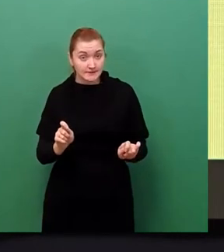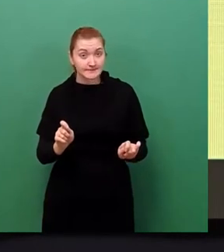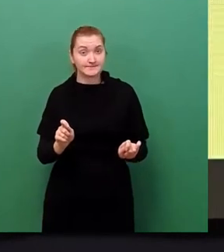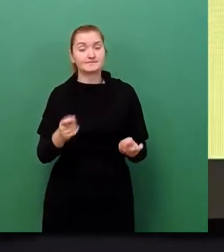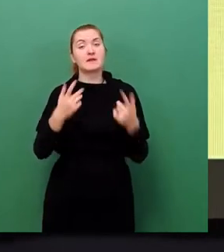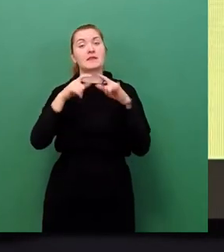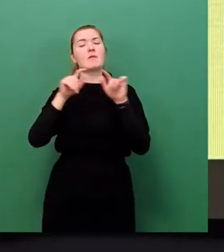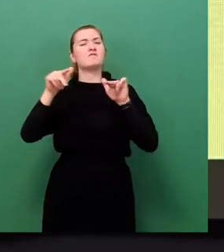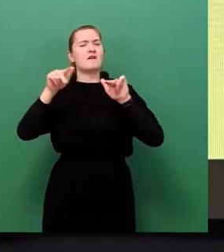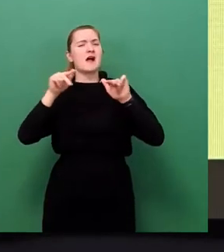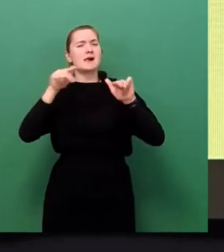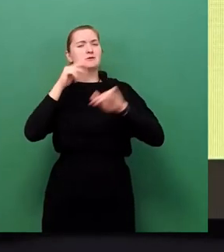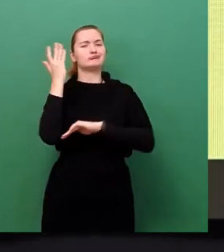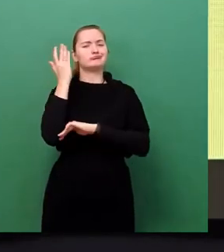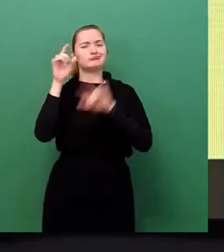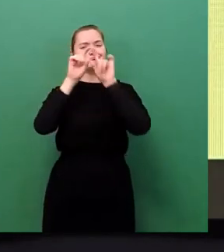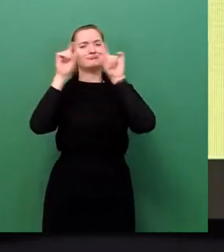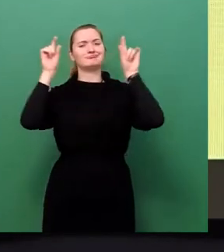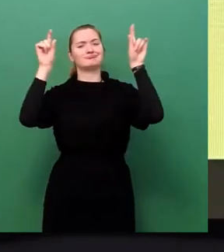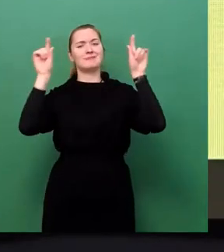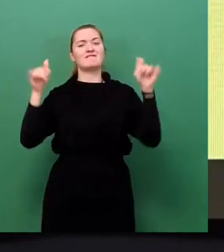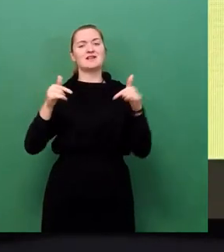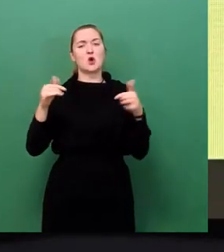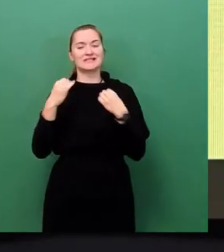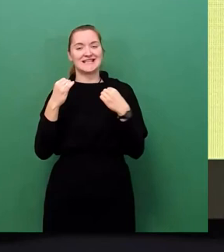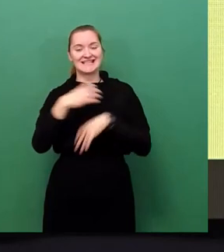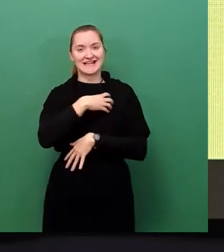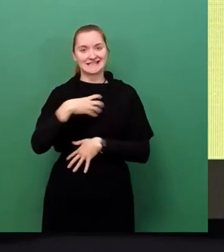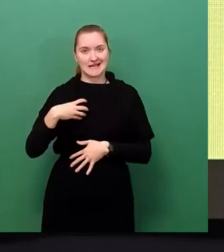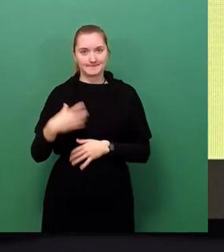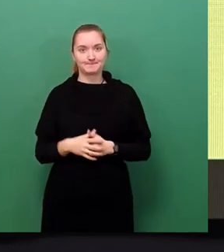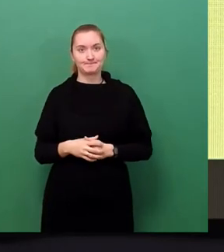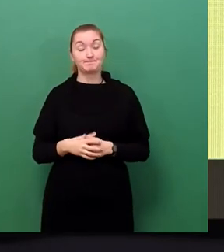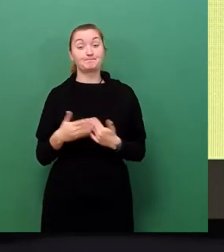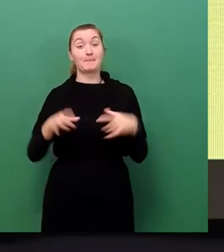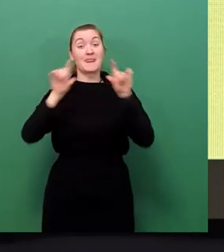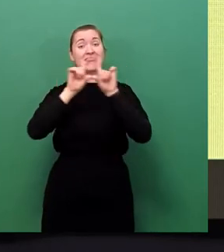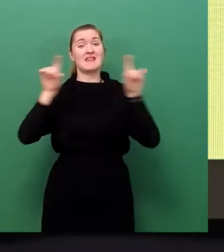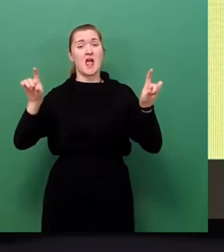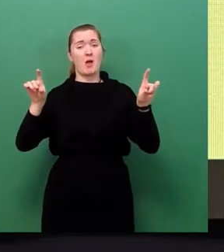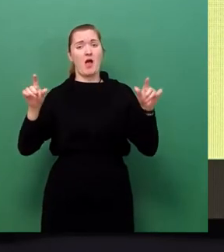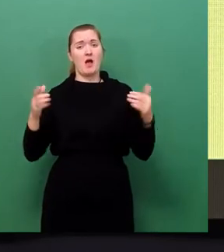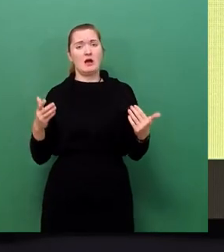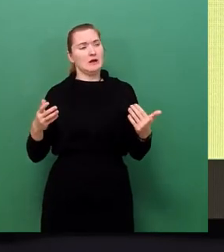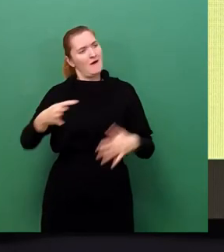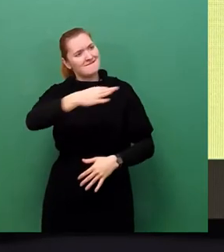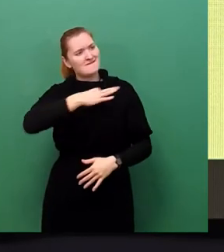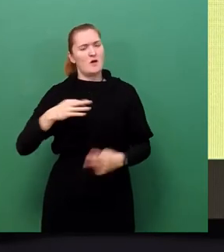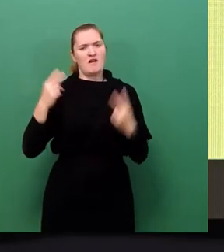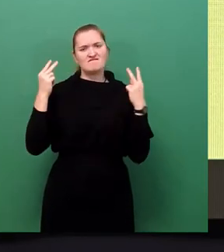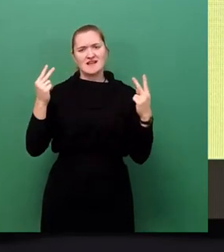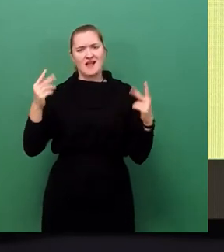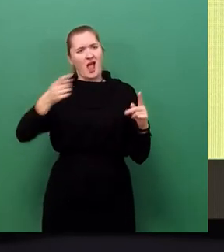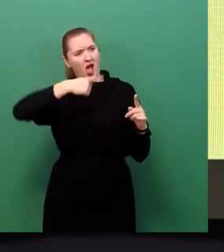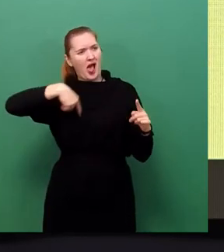sprechen, Versorgungssicherheit in Dresden. Es ist ein Thema, das uns alle angeht. Den Staat, die